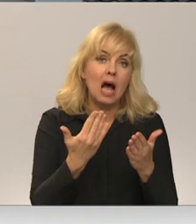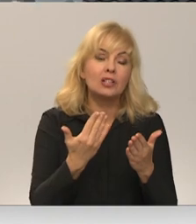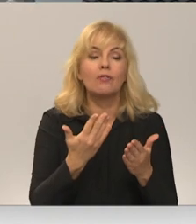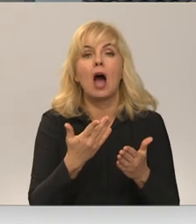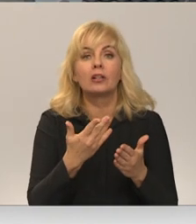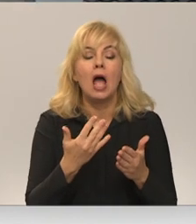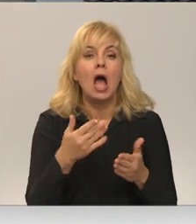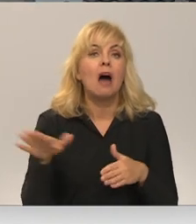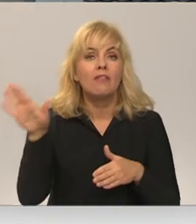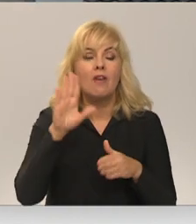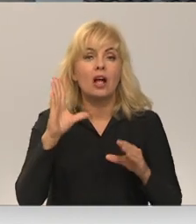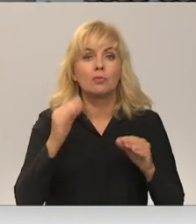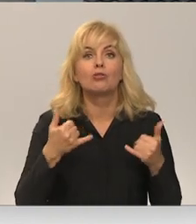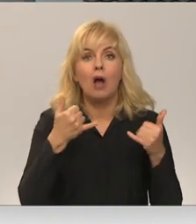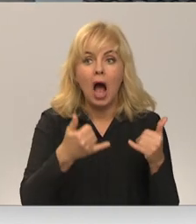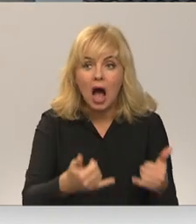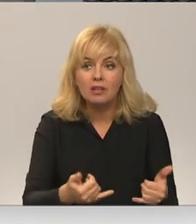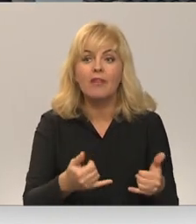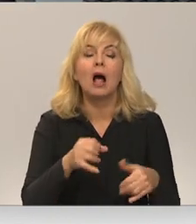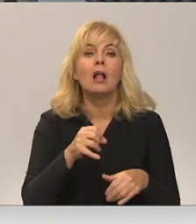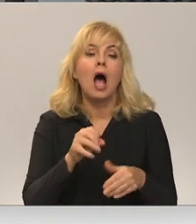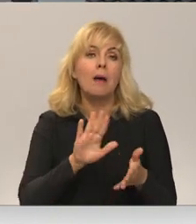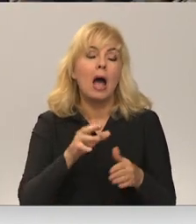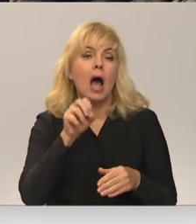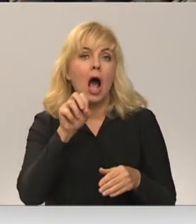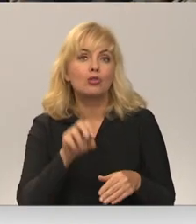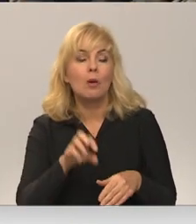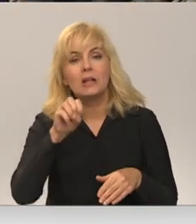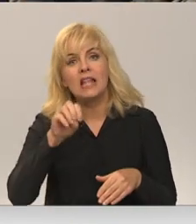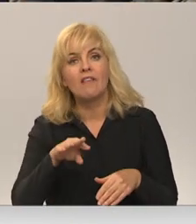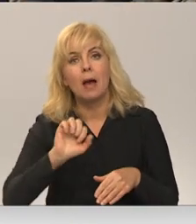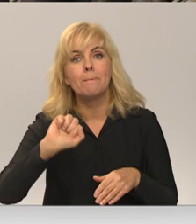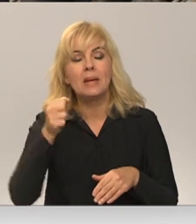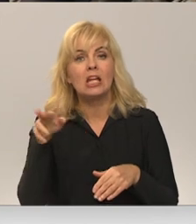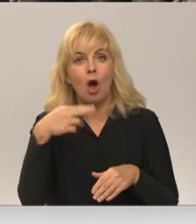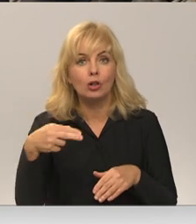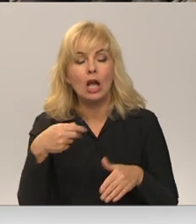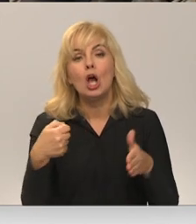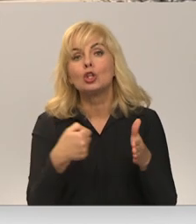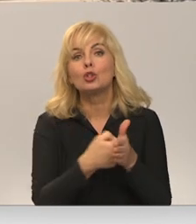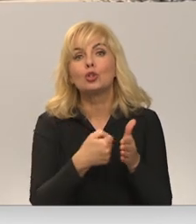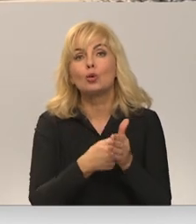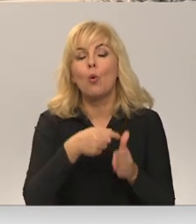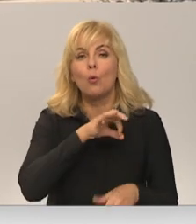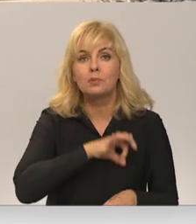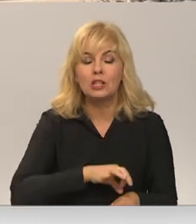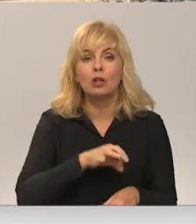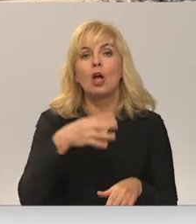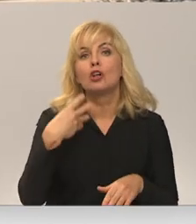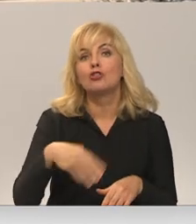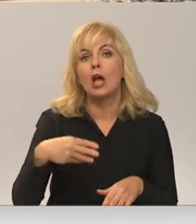budžeta atvēlēti tējo 819 miljoni eiro. Savukārt, algu subsīdijām vēltītais finansējums ir 74